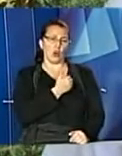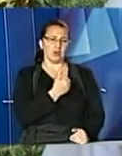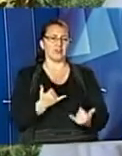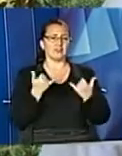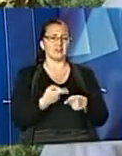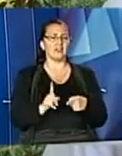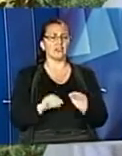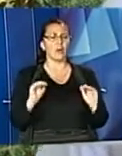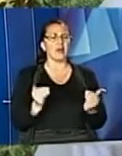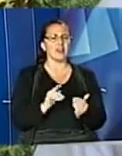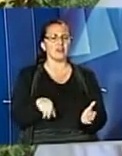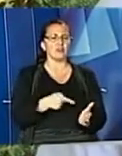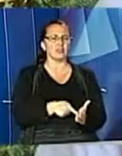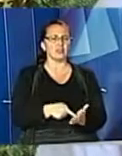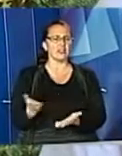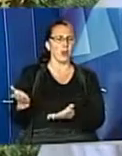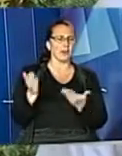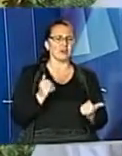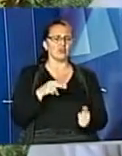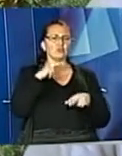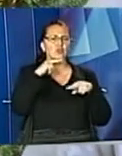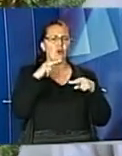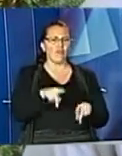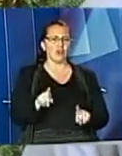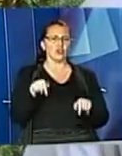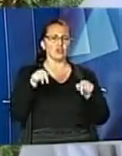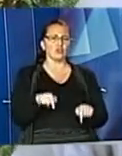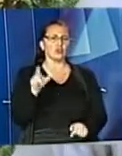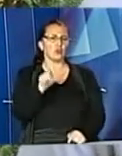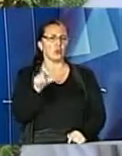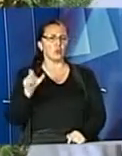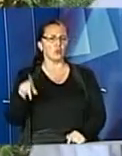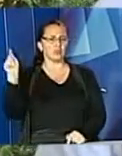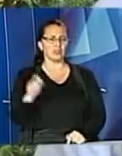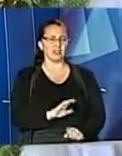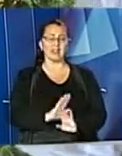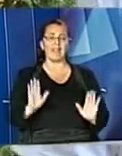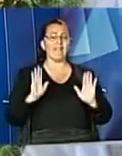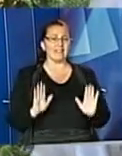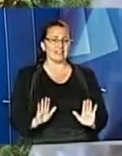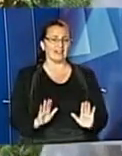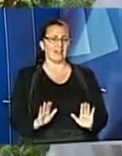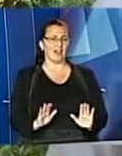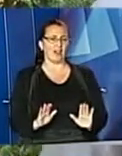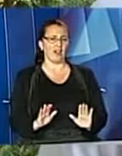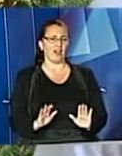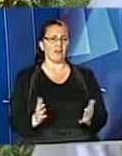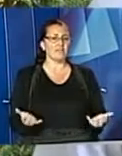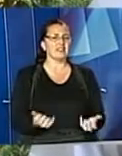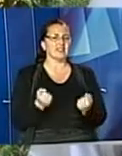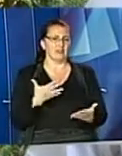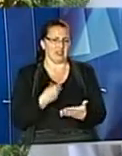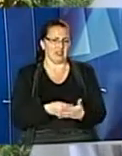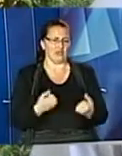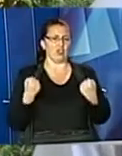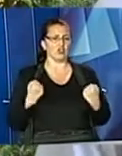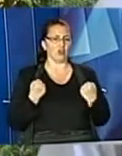містечка привернути якомога найбільше уваги, щоб сюди люди приїжджали не тільки підтримати своє здоров